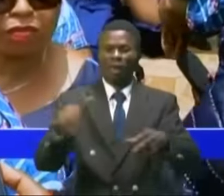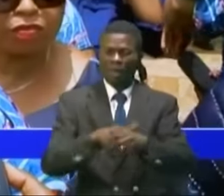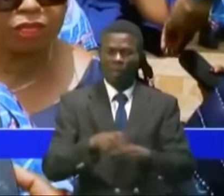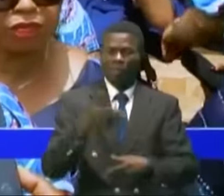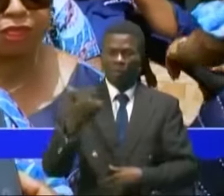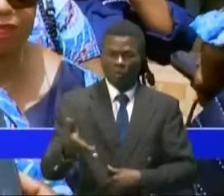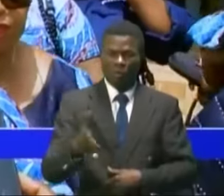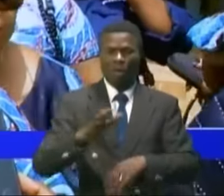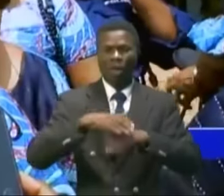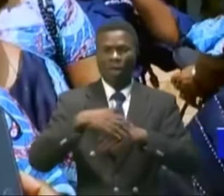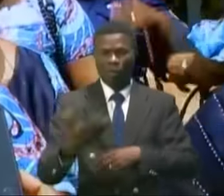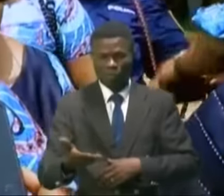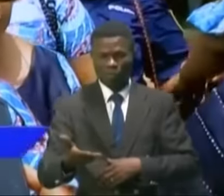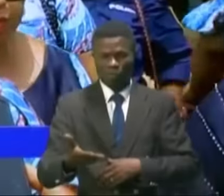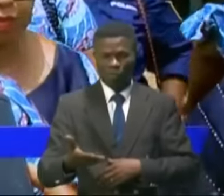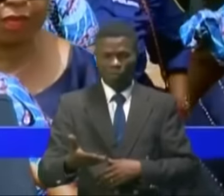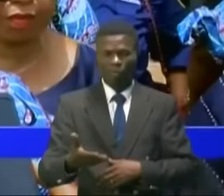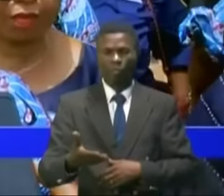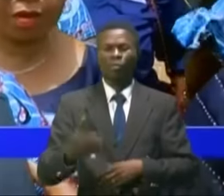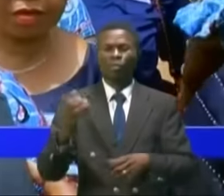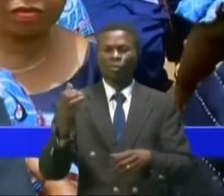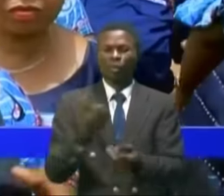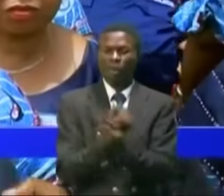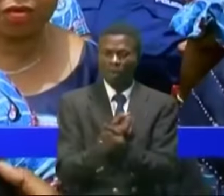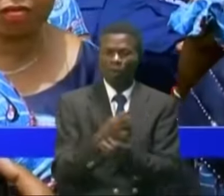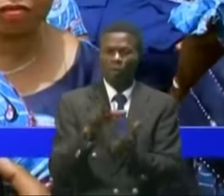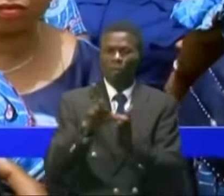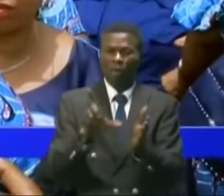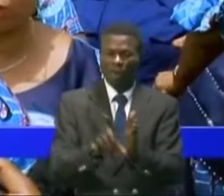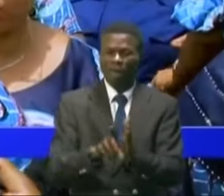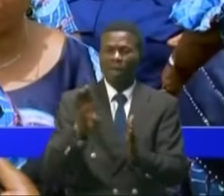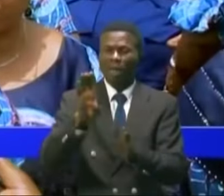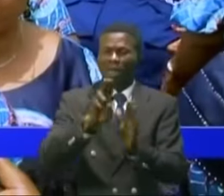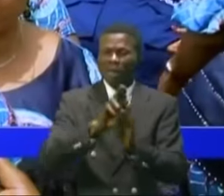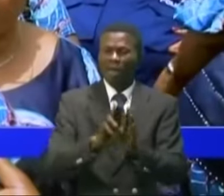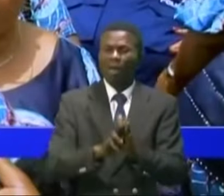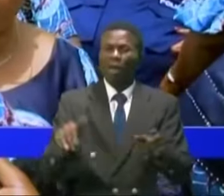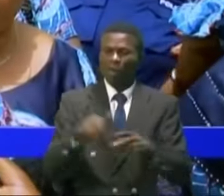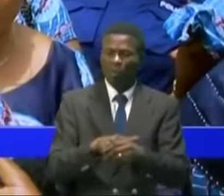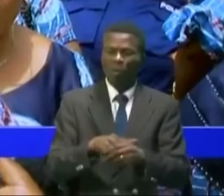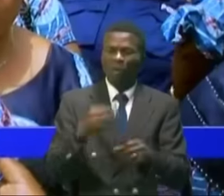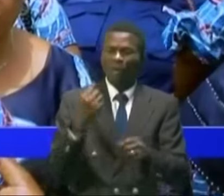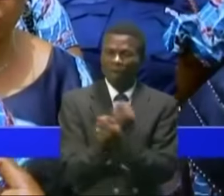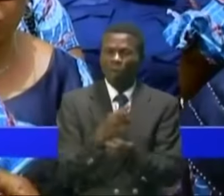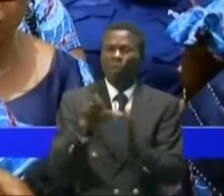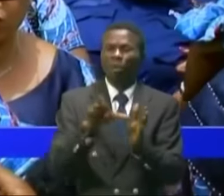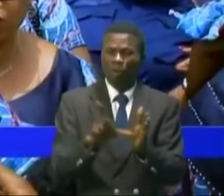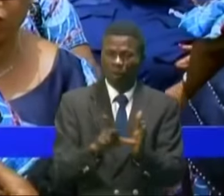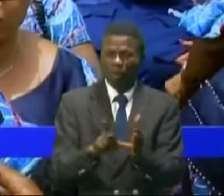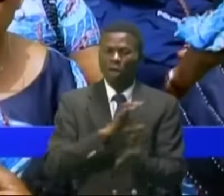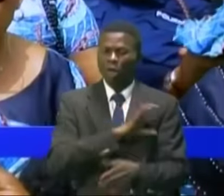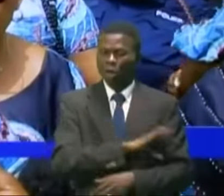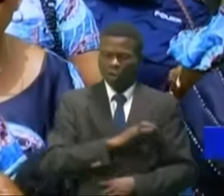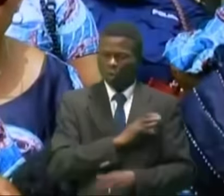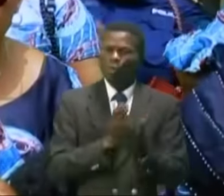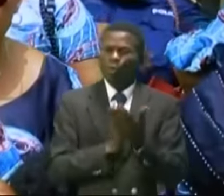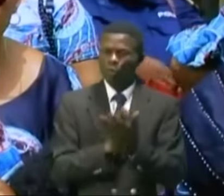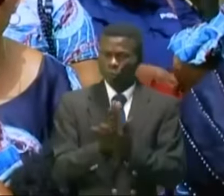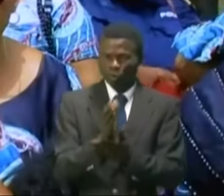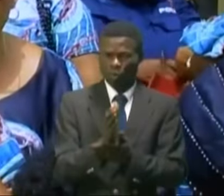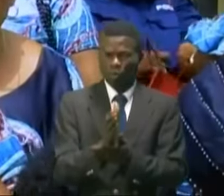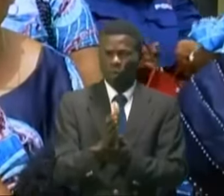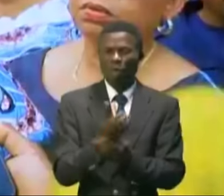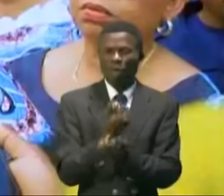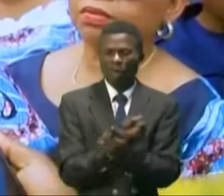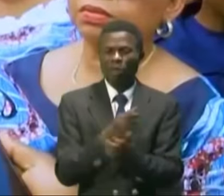et ensuite de se comporter, étant donné que nos maris sont des hommes de la loi, de se comporter dans le